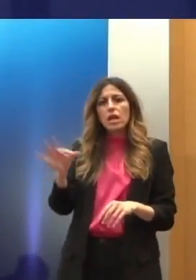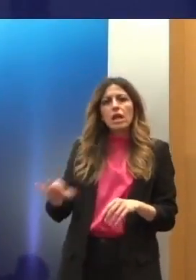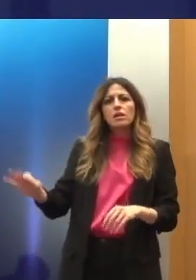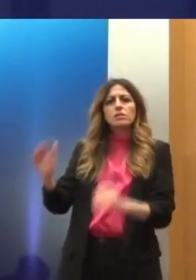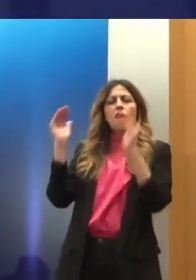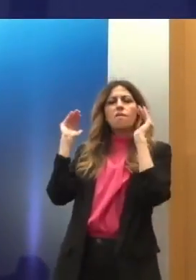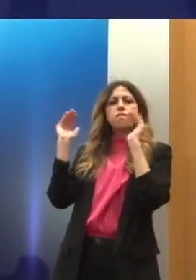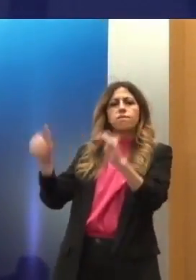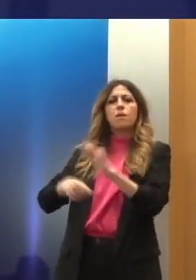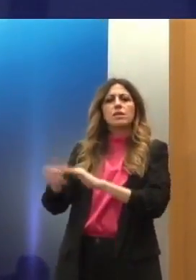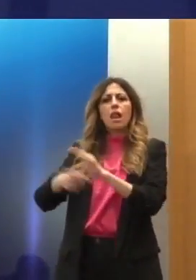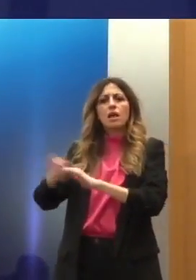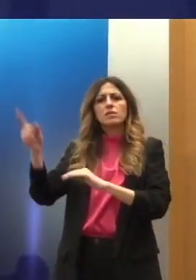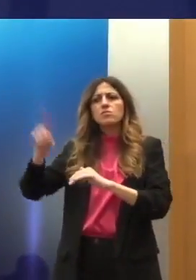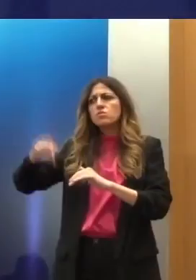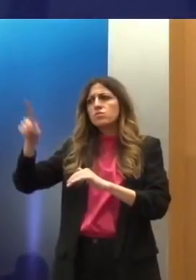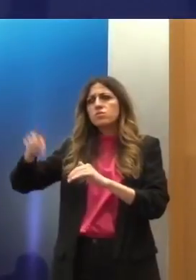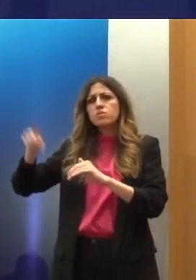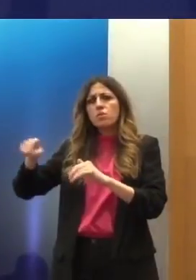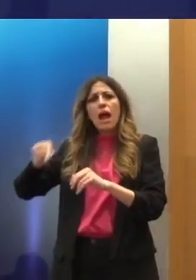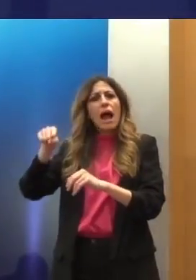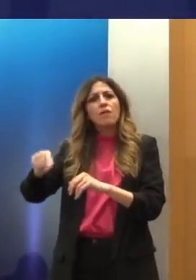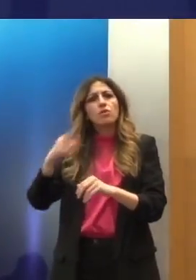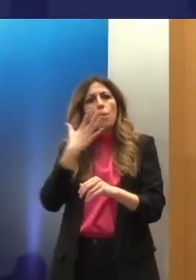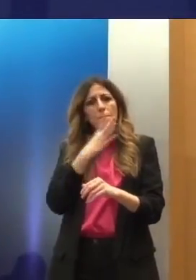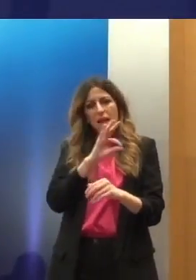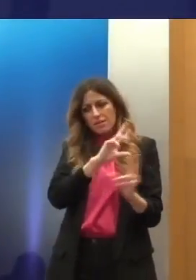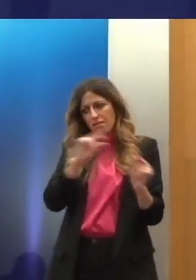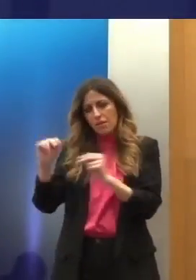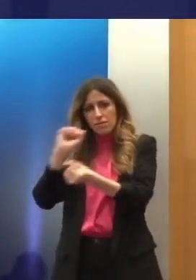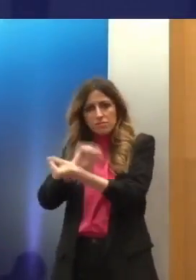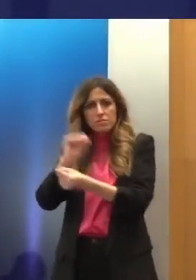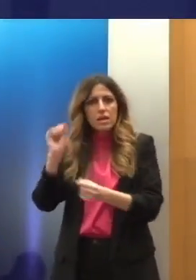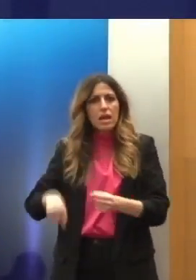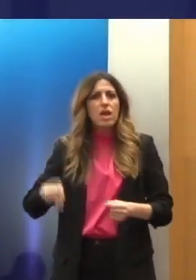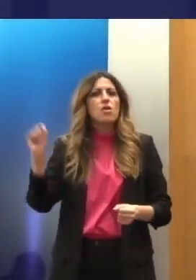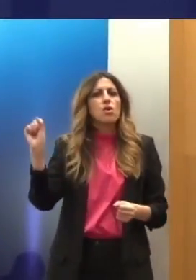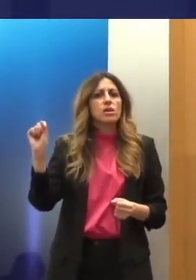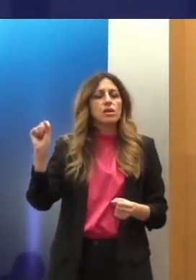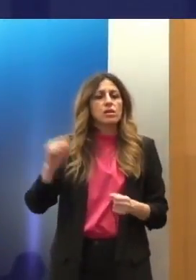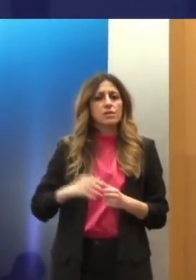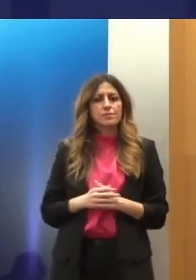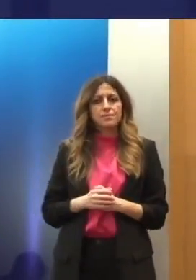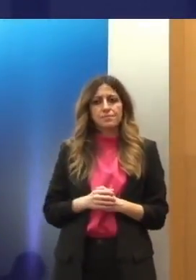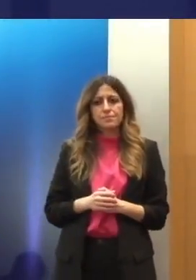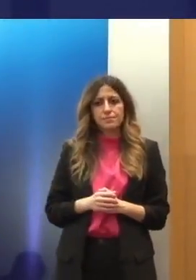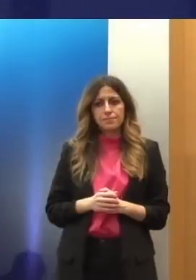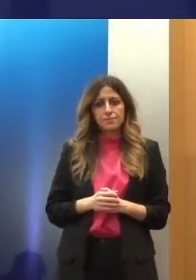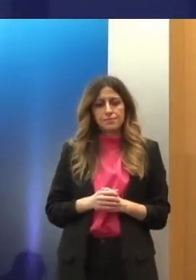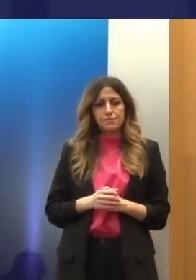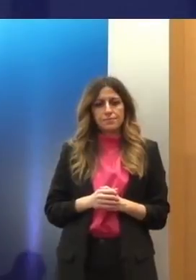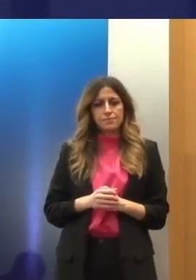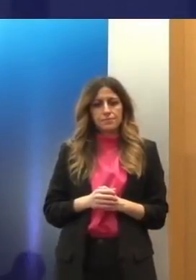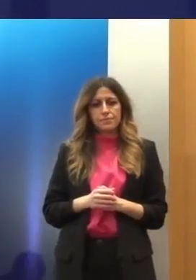συνιστάει όχι κράτηση. Επισημένω και πρόσφατη απόφαση του Ευρωπαϊκού Δικαστήριου σε επίπεδο Ολομέλειας. Η χλαήφια